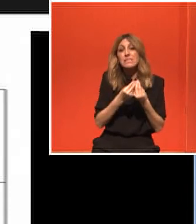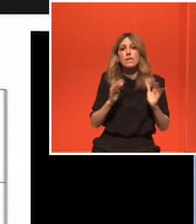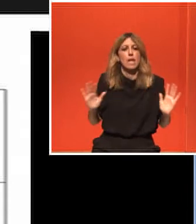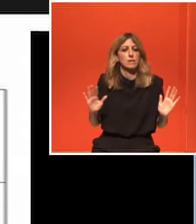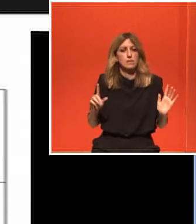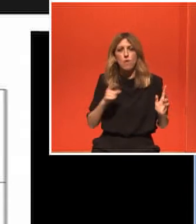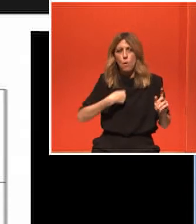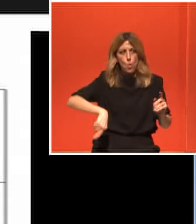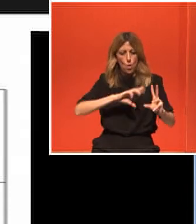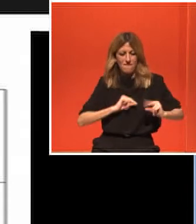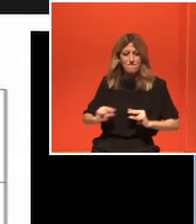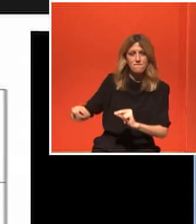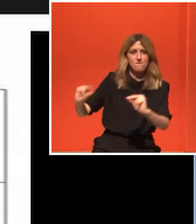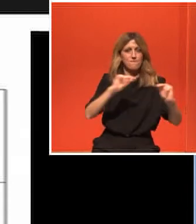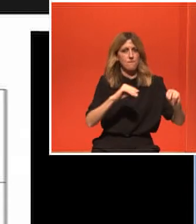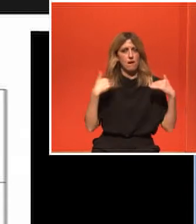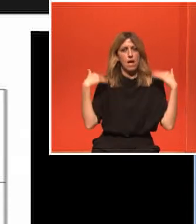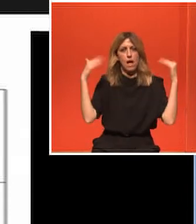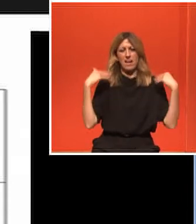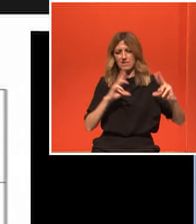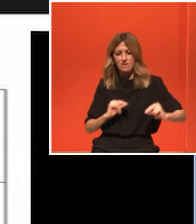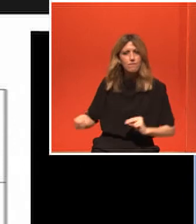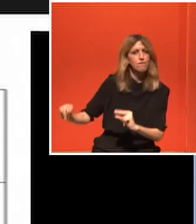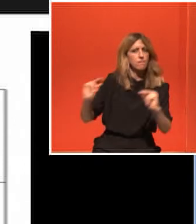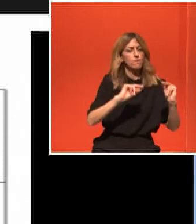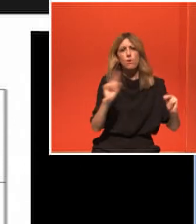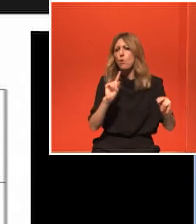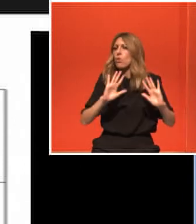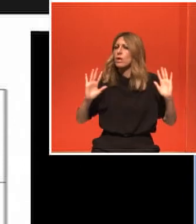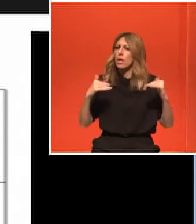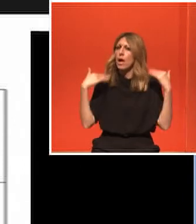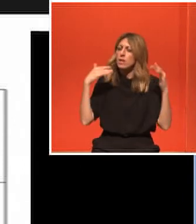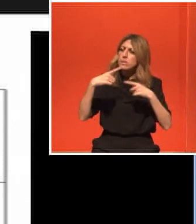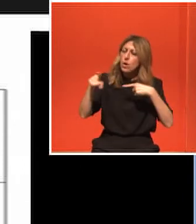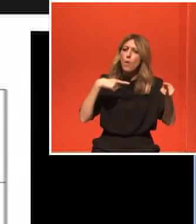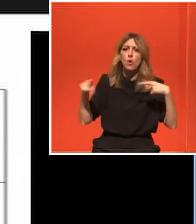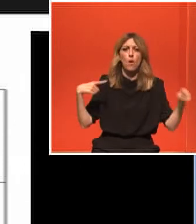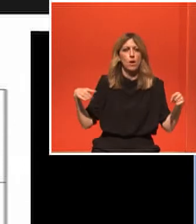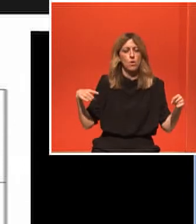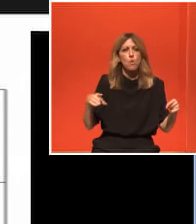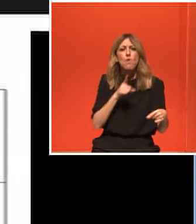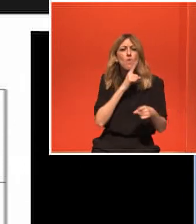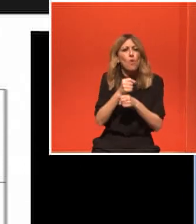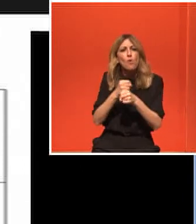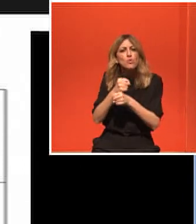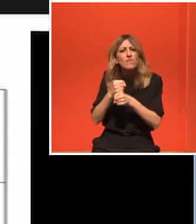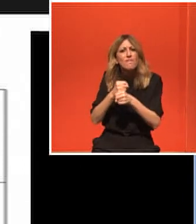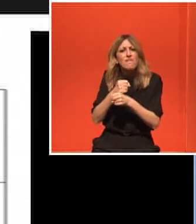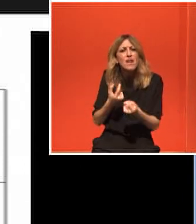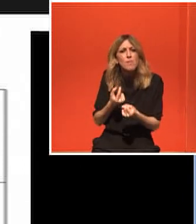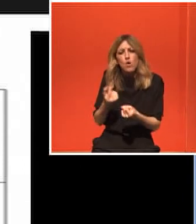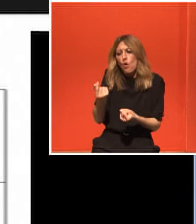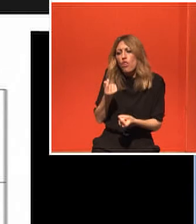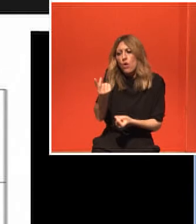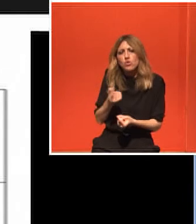είμαστε όλοι οι ίδιοι. Η ίδια δόση, όπως το φάρμακο, είναι ανάλογα με το πόσα κιλά είσαι, το ίδιο. Και η